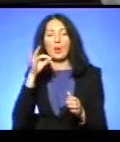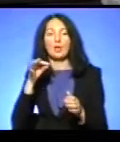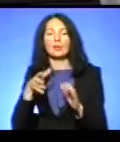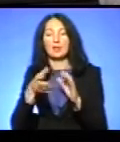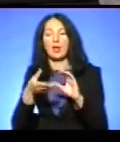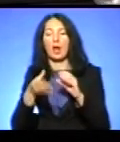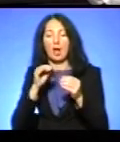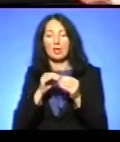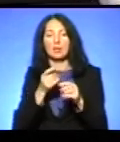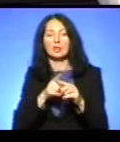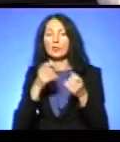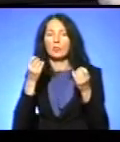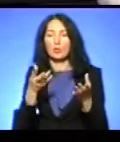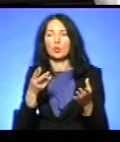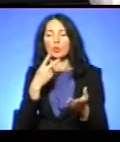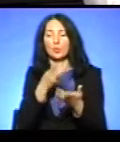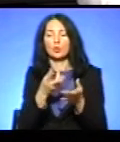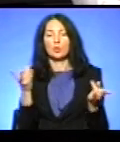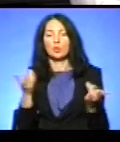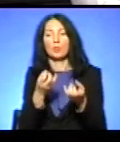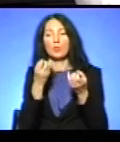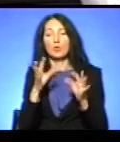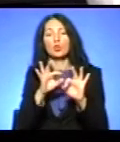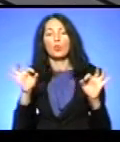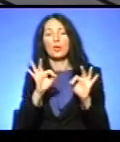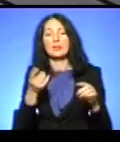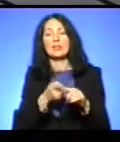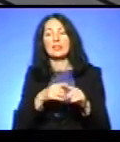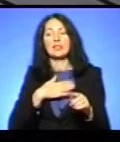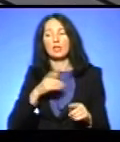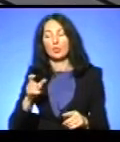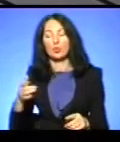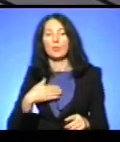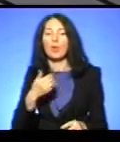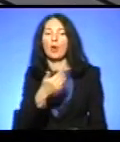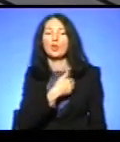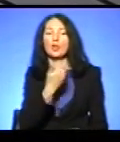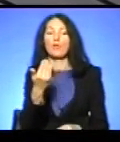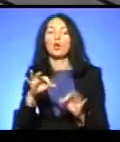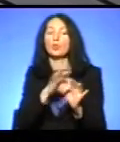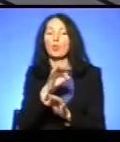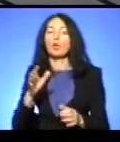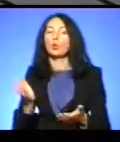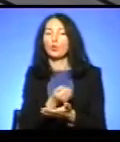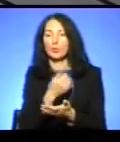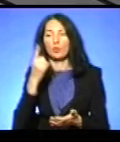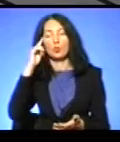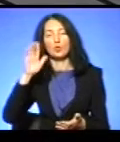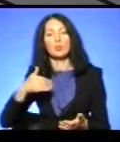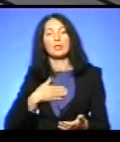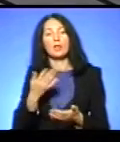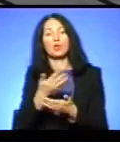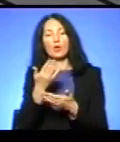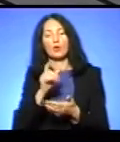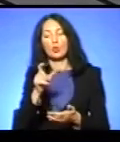все це показово, ну, його просто треба донести нашим людям. Я бажаю вашого проєкту успіхів, і я думаю, що після нашого ефіру